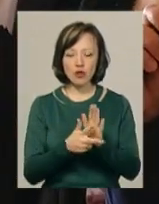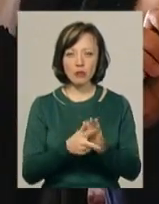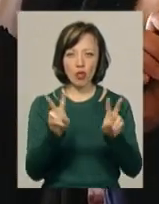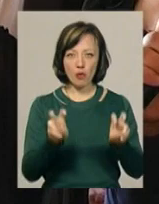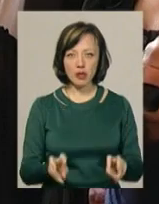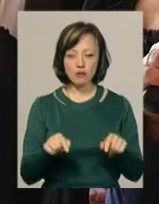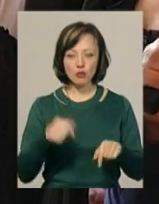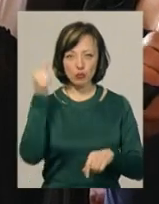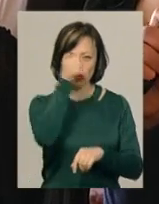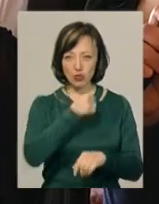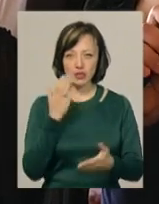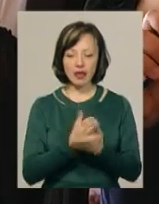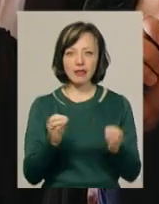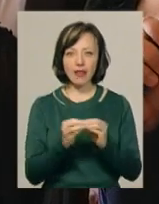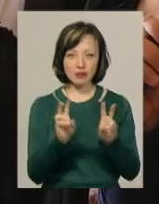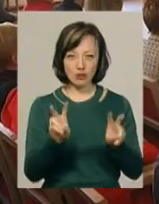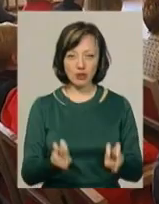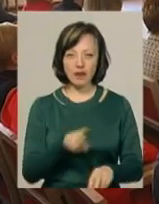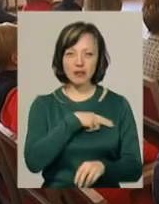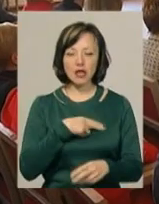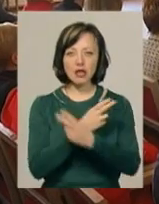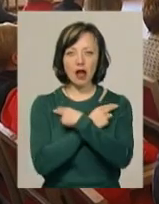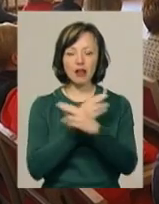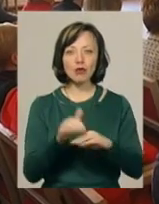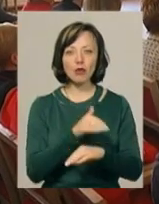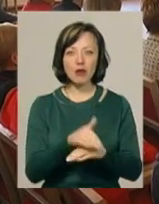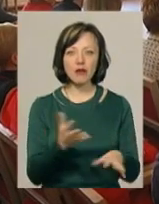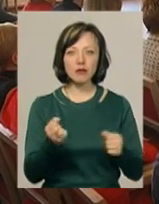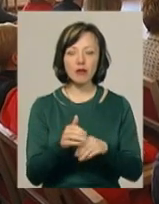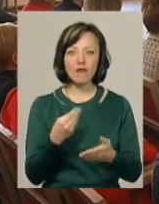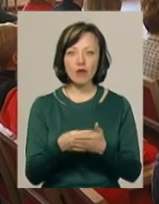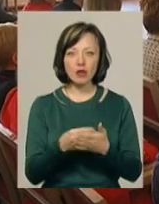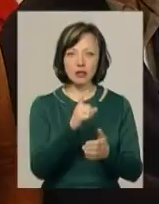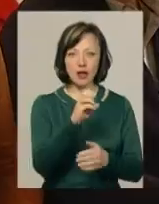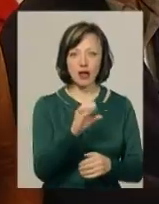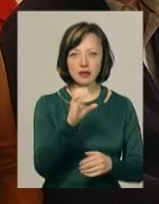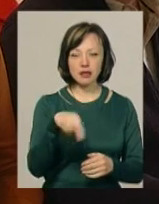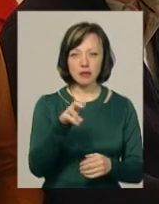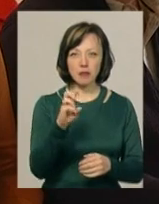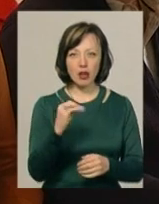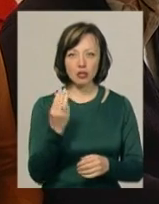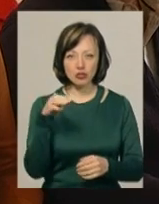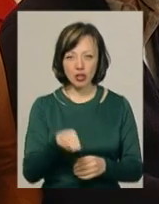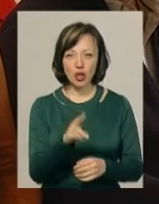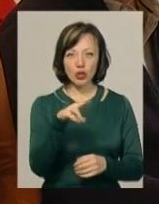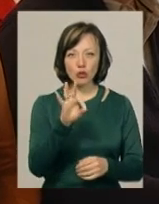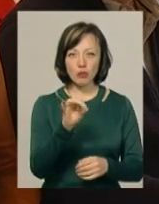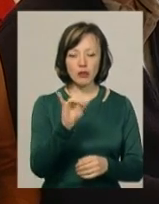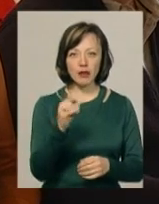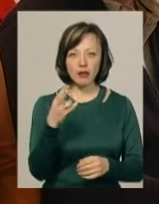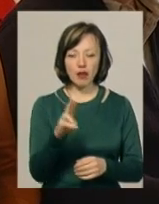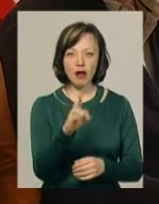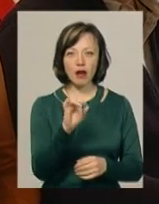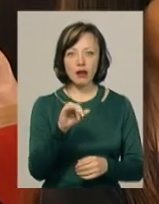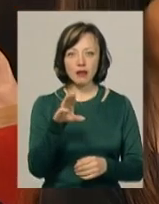номінаціях, в цьому році їх десять. Від знаки «Ангел добра» отримали благодійні фонди «Хесетбешт», «Центр Добриня» та «Карітас», а також